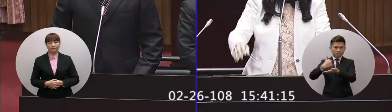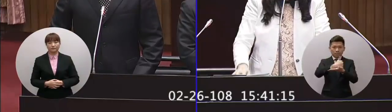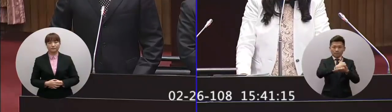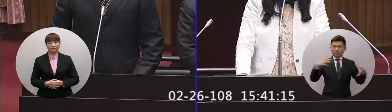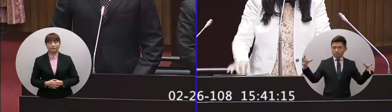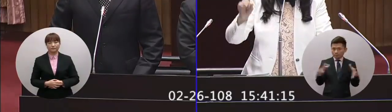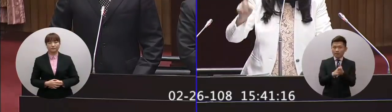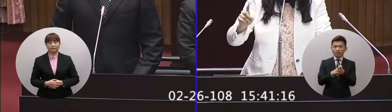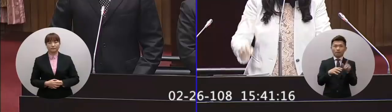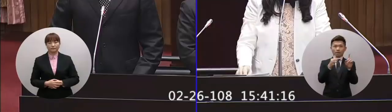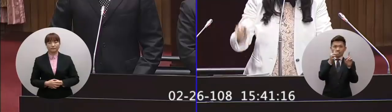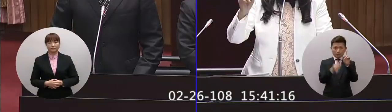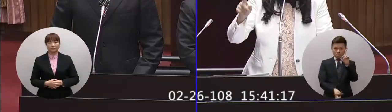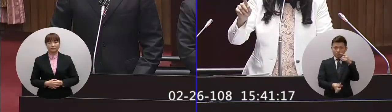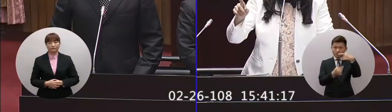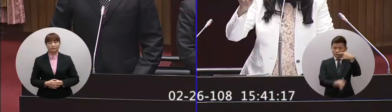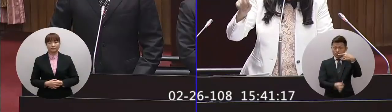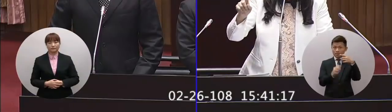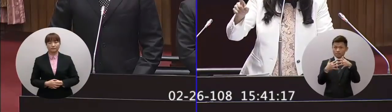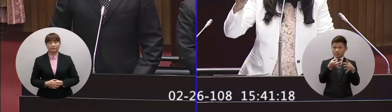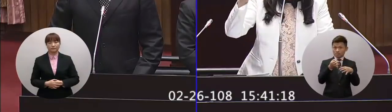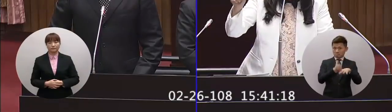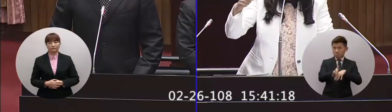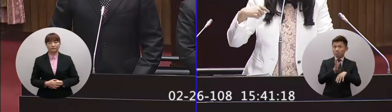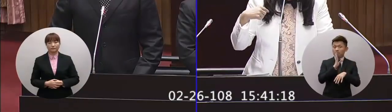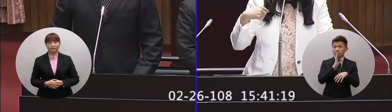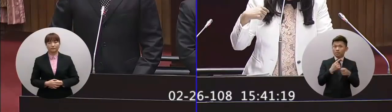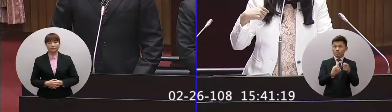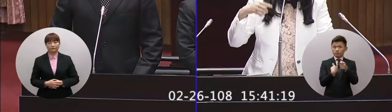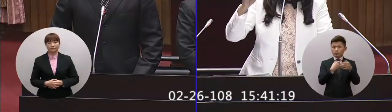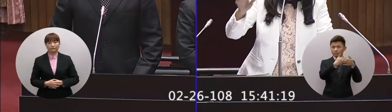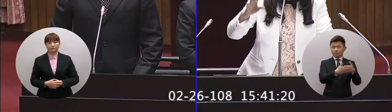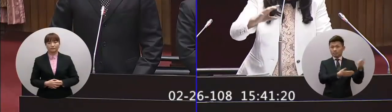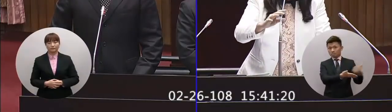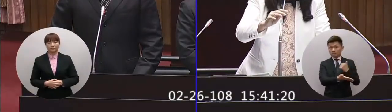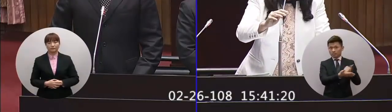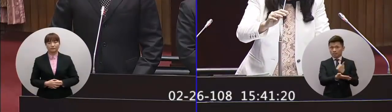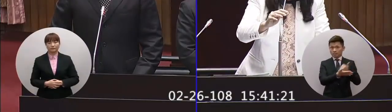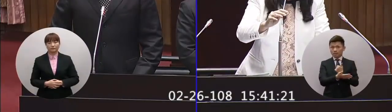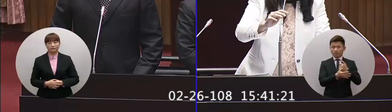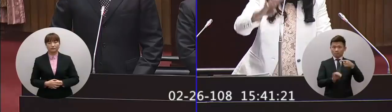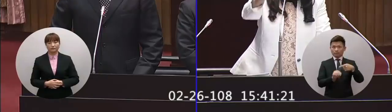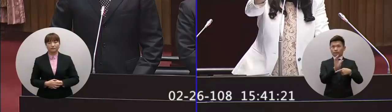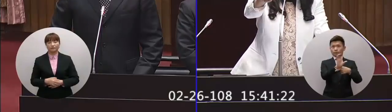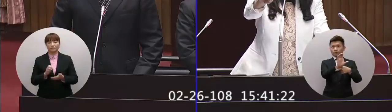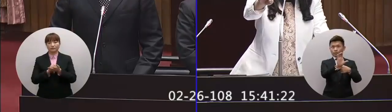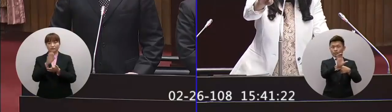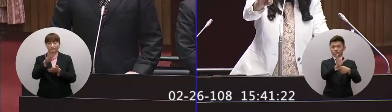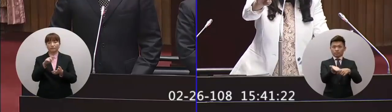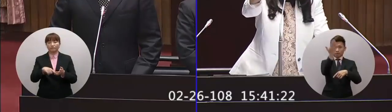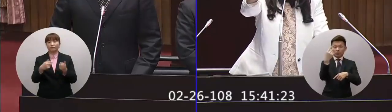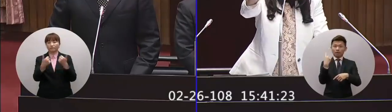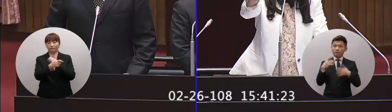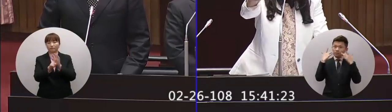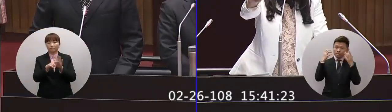果已經超過了1億美元也就是說去年大陸進口我們台灣水果已經超過9成耶而且不只是